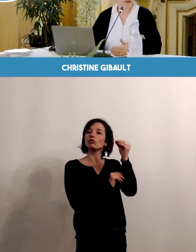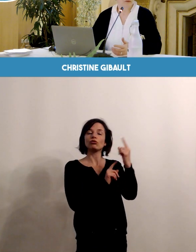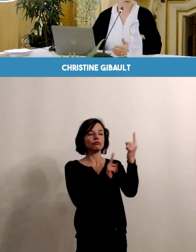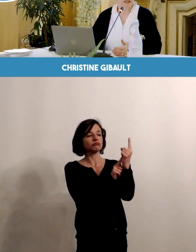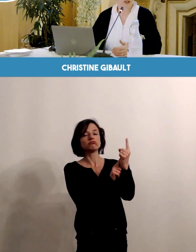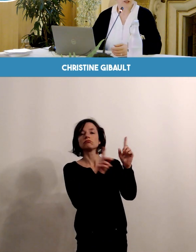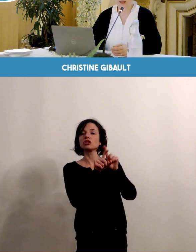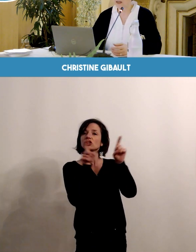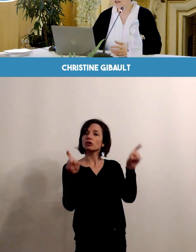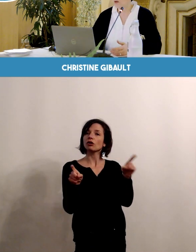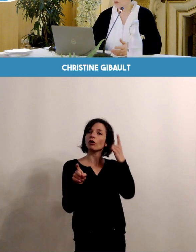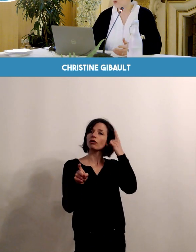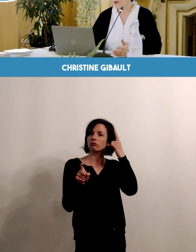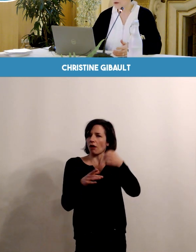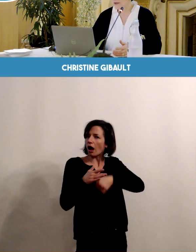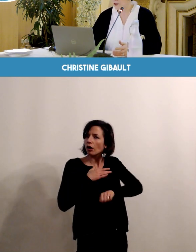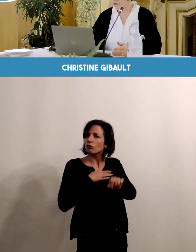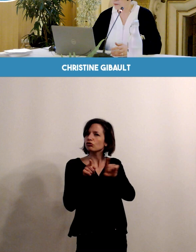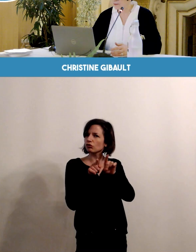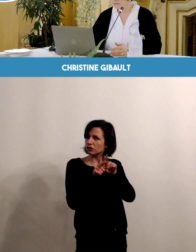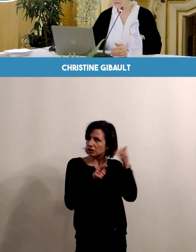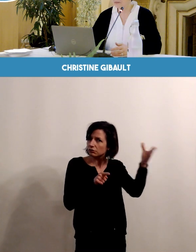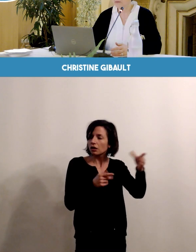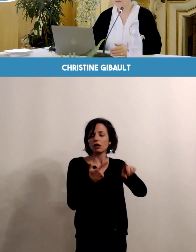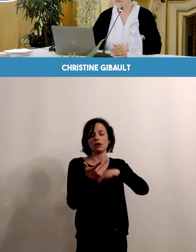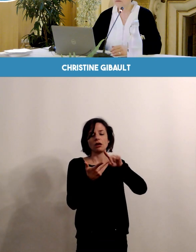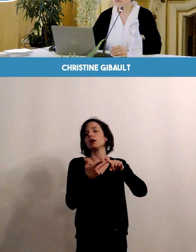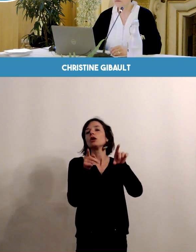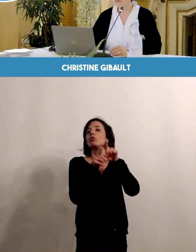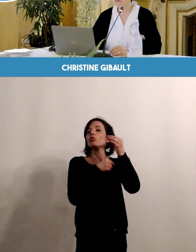médecin, auprès de votre médecin généraliste ou auprès d'une sage-femme.